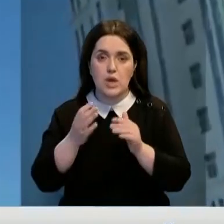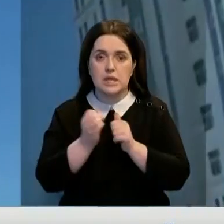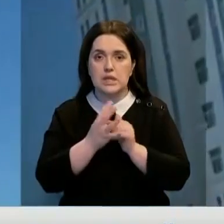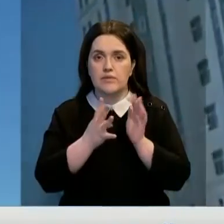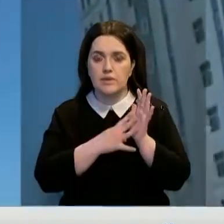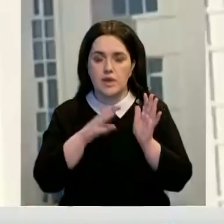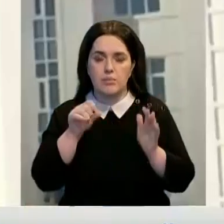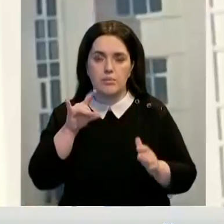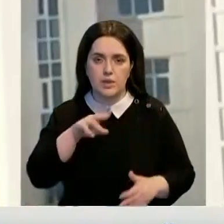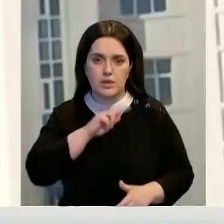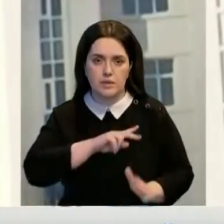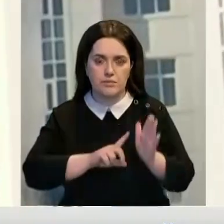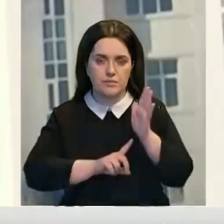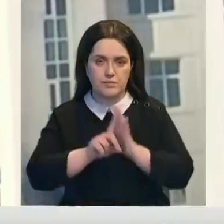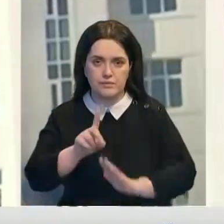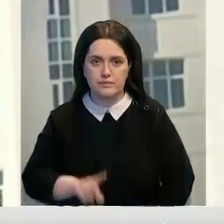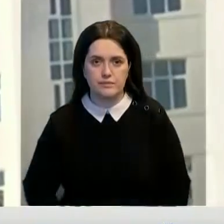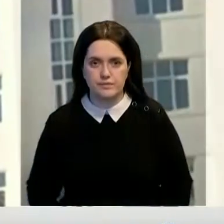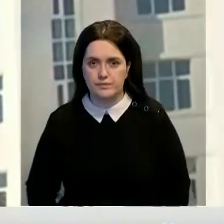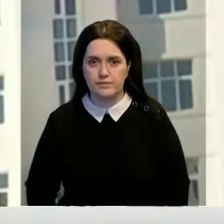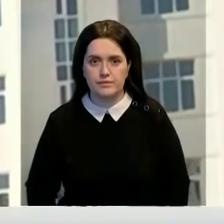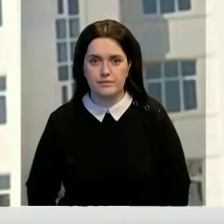государства назначена на 19 марта.